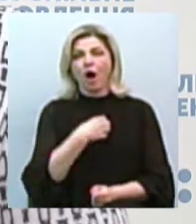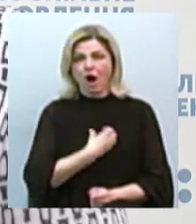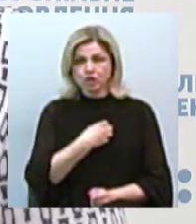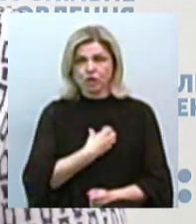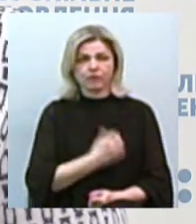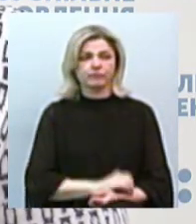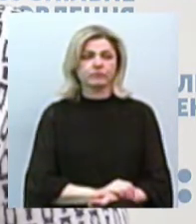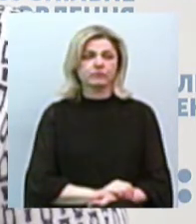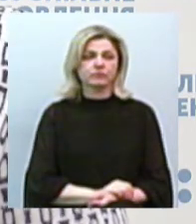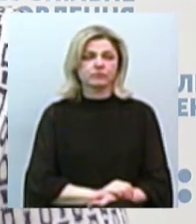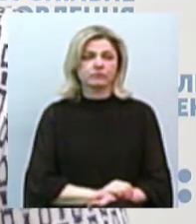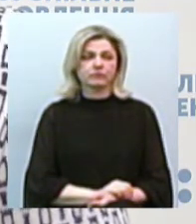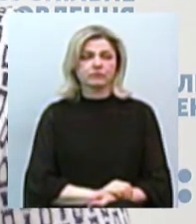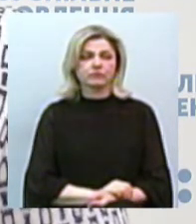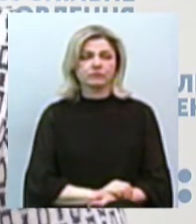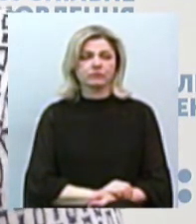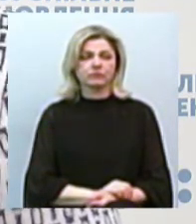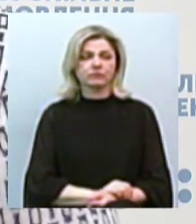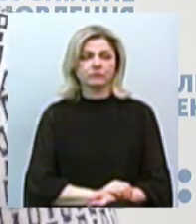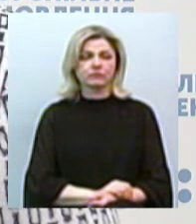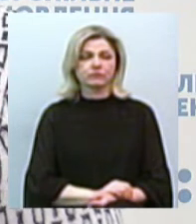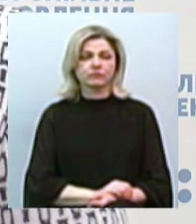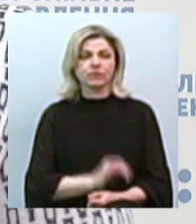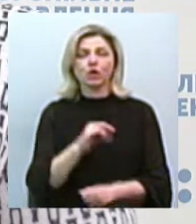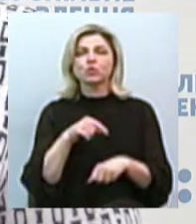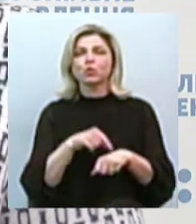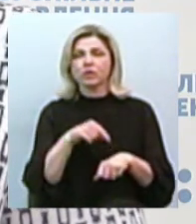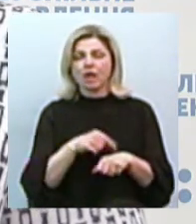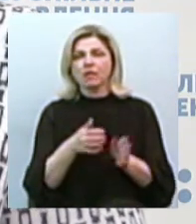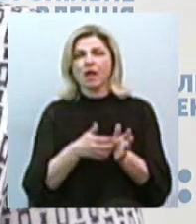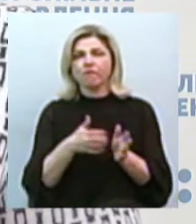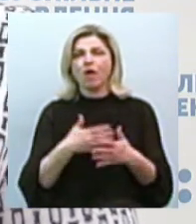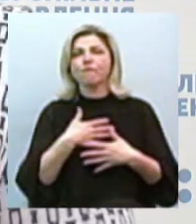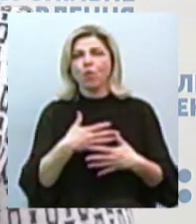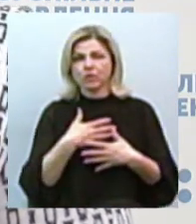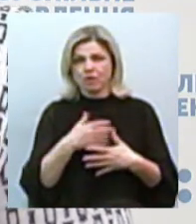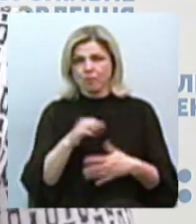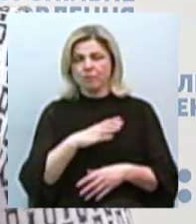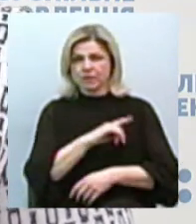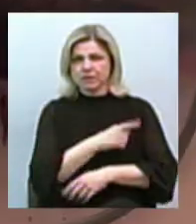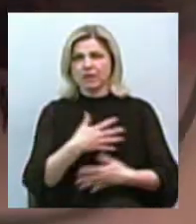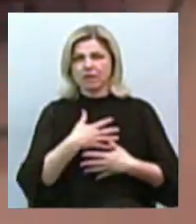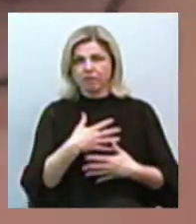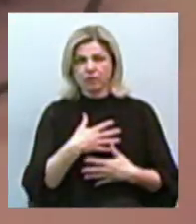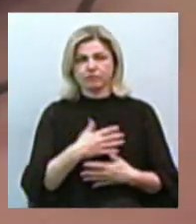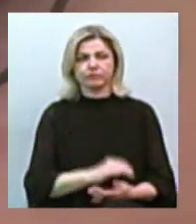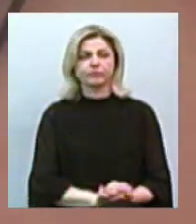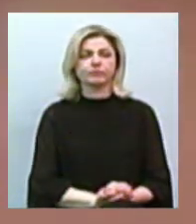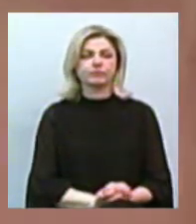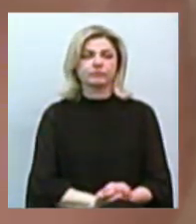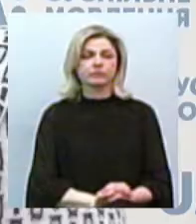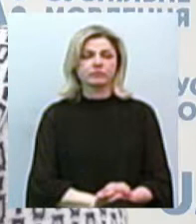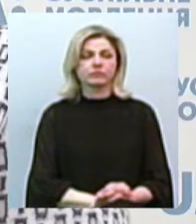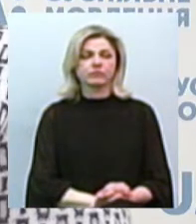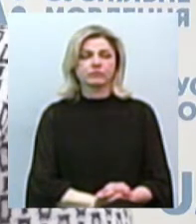відчуття нехватки повітря, тобто задуха може бути, респіраторний синдром. Може